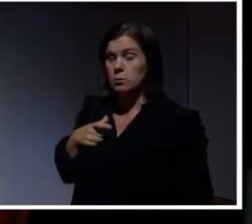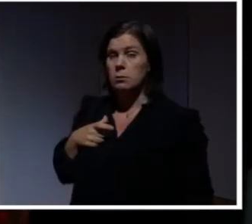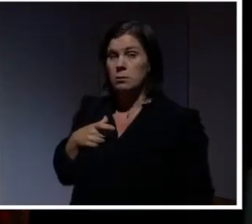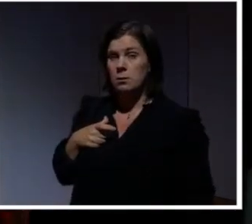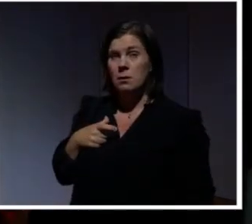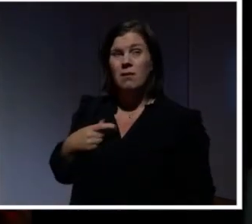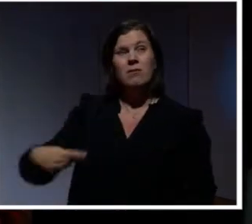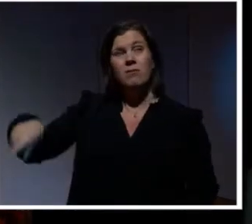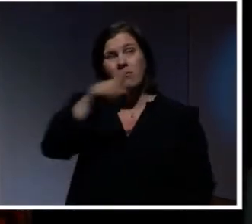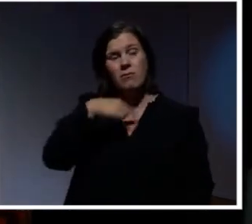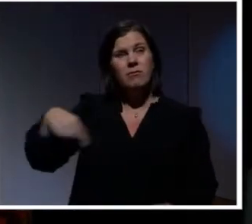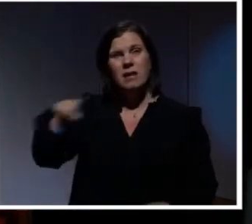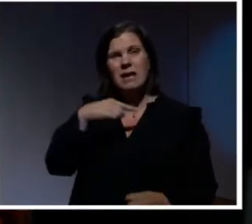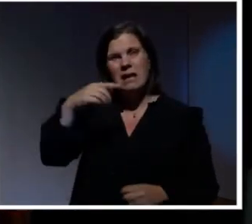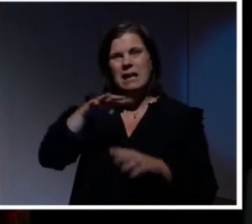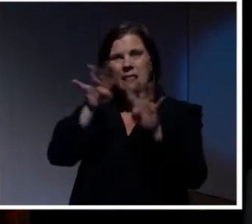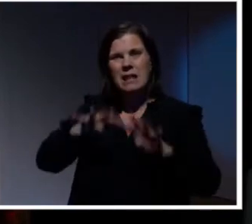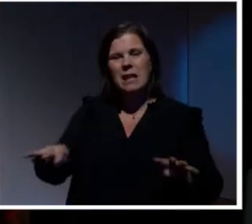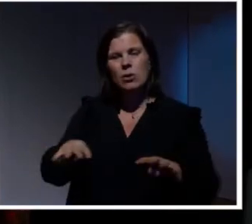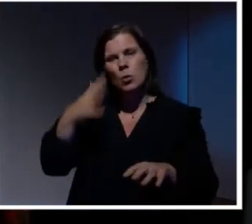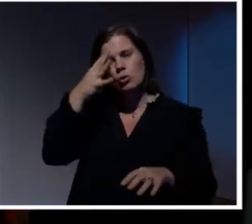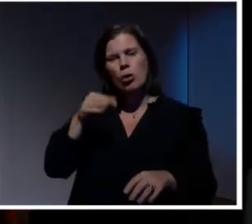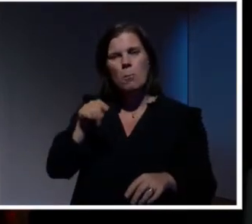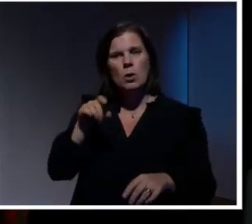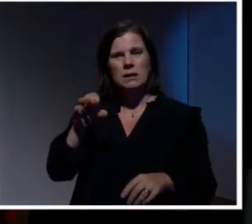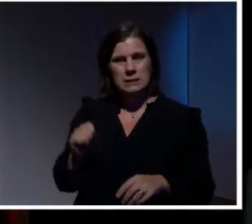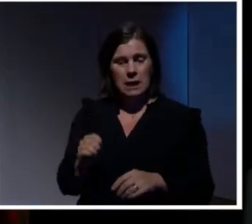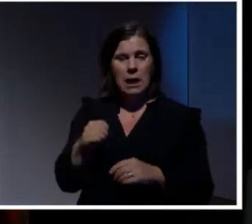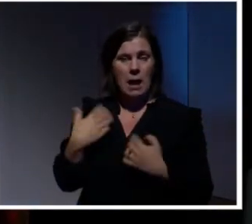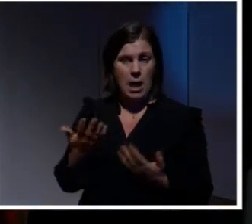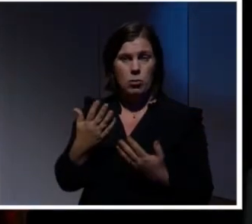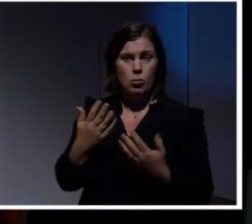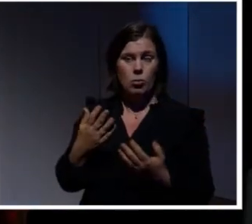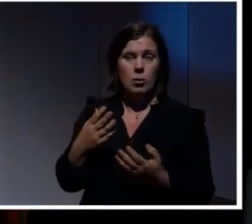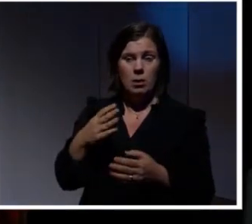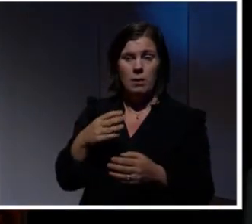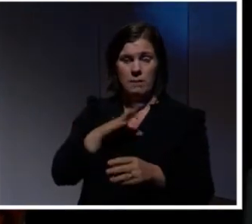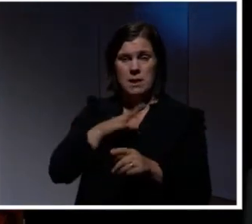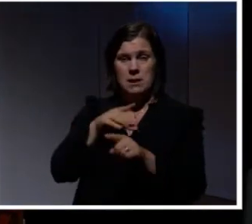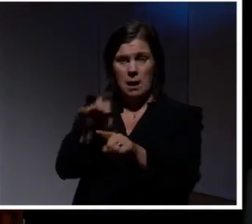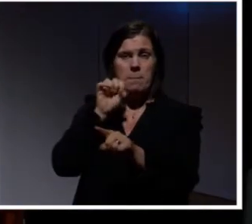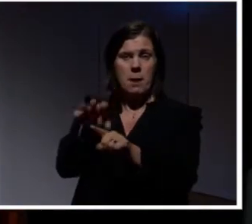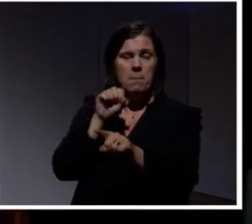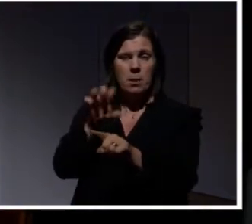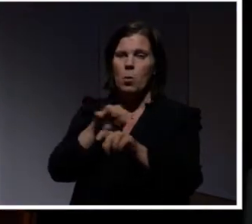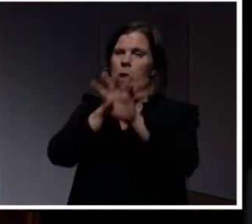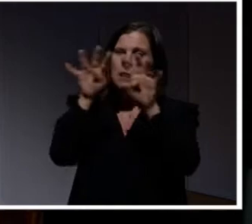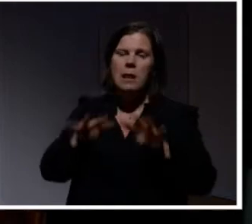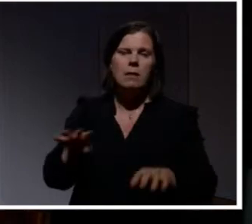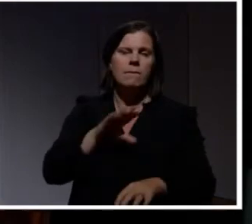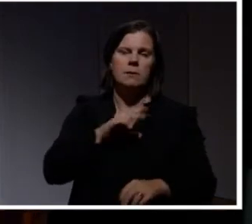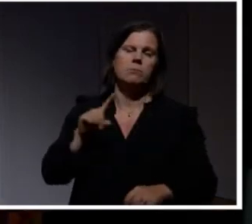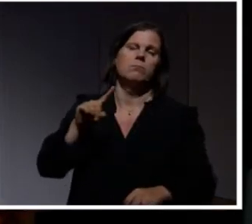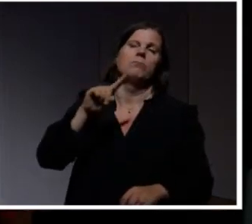bland det vi gör. Internetkunskap.se är ju en källa till sån kunskap. Sen finns det ju, tack och lov på internet, väldigt